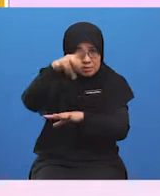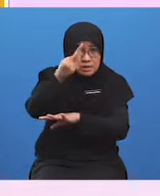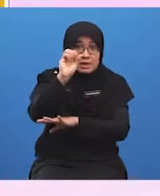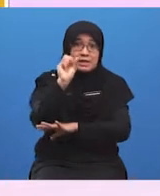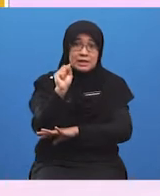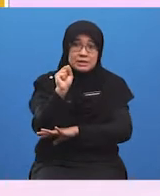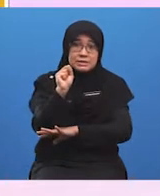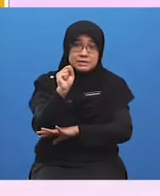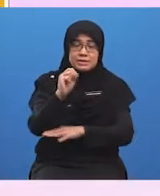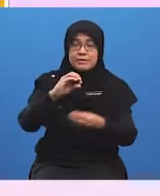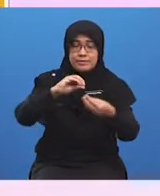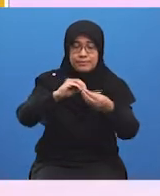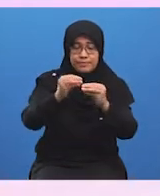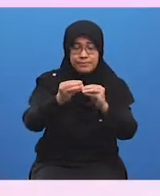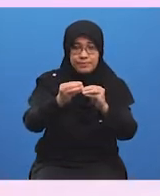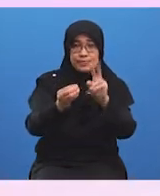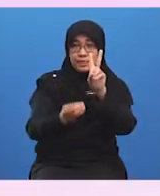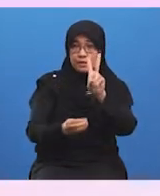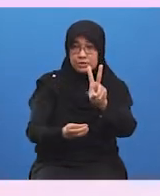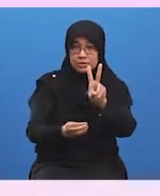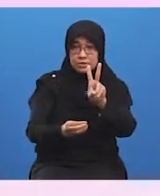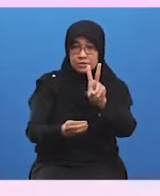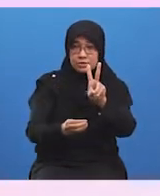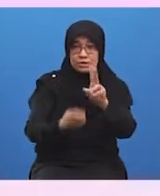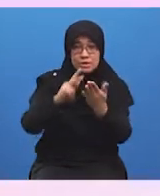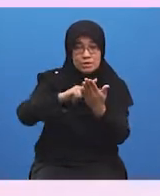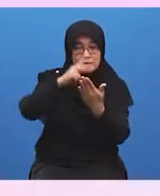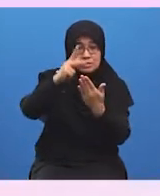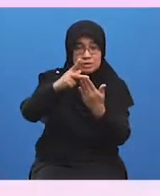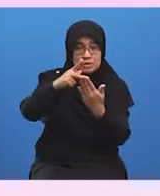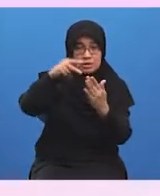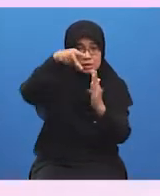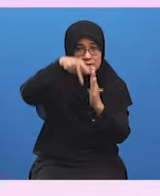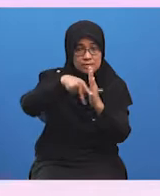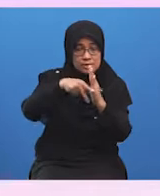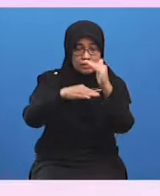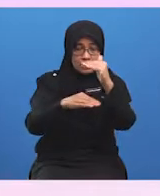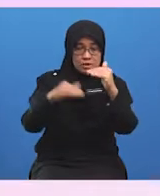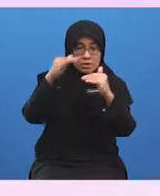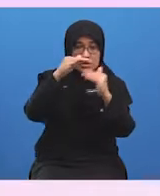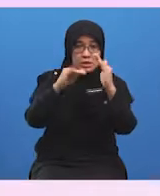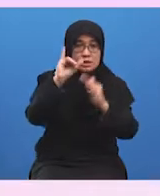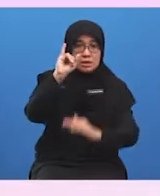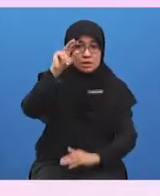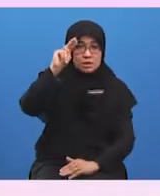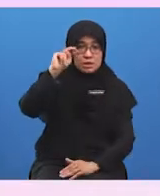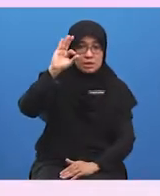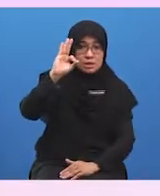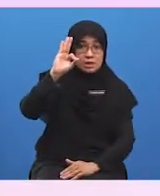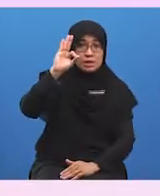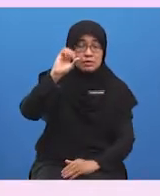Program kedua, program pembangunan infrastruktur. Infrastruktur